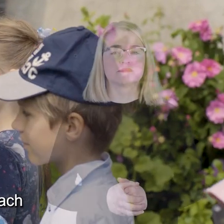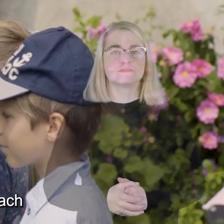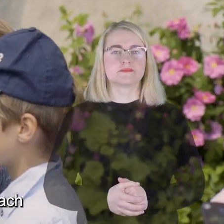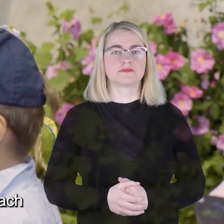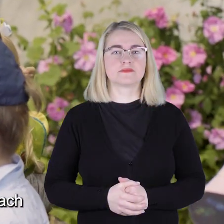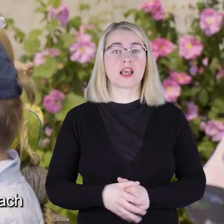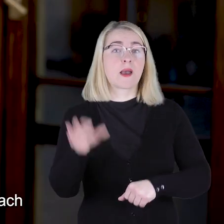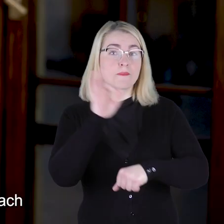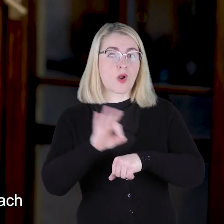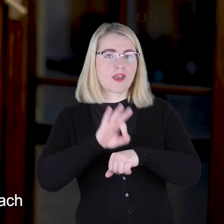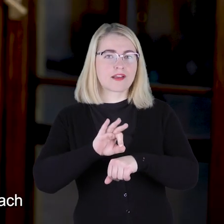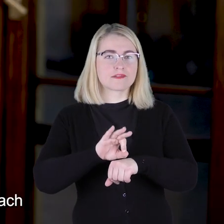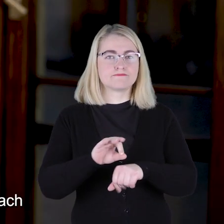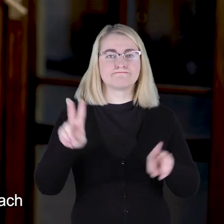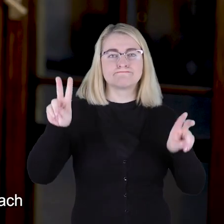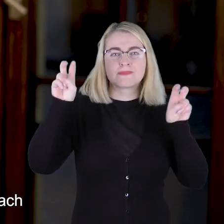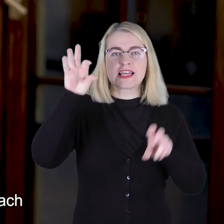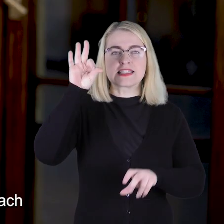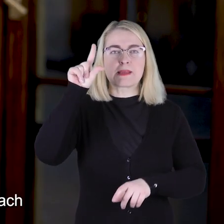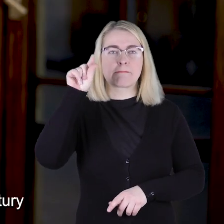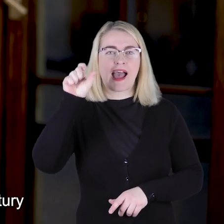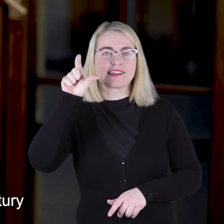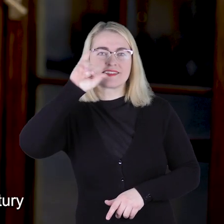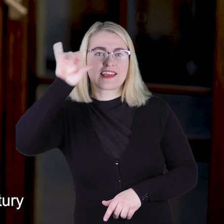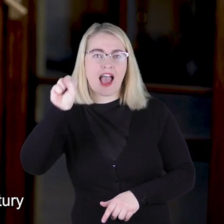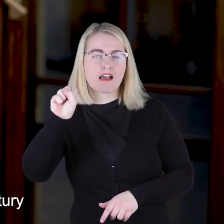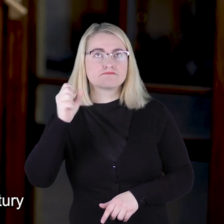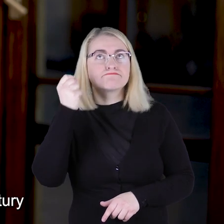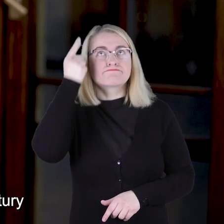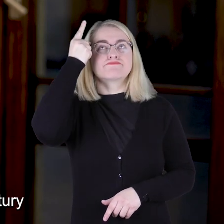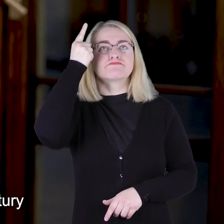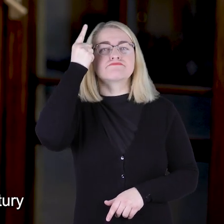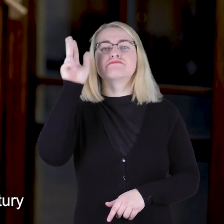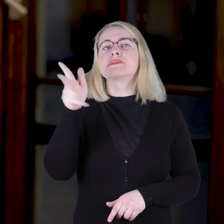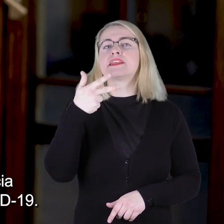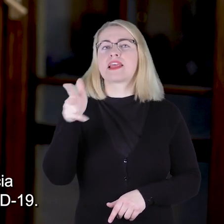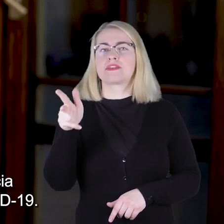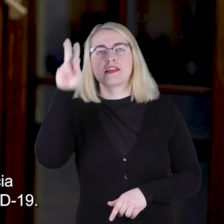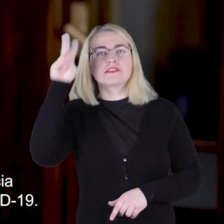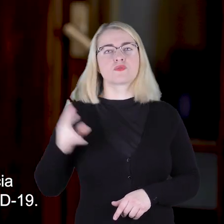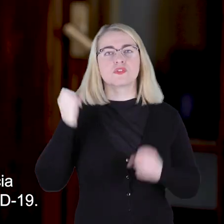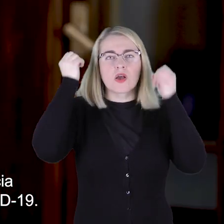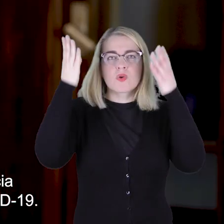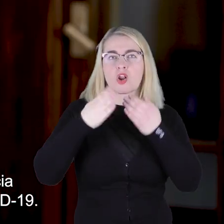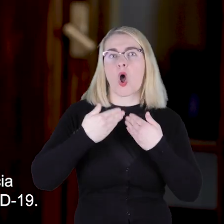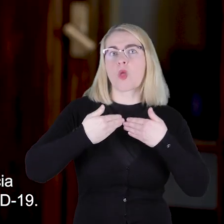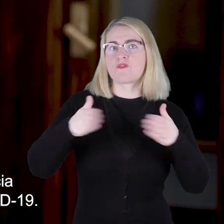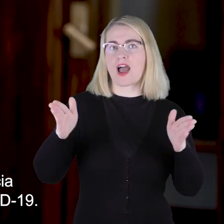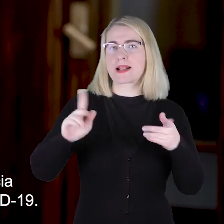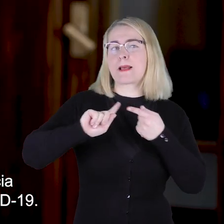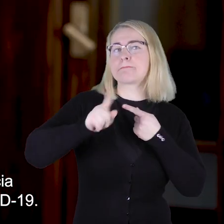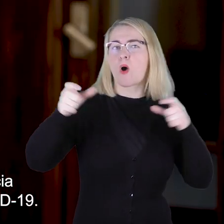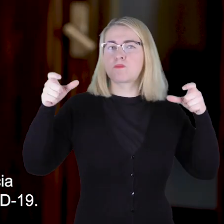Projekt Spacja narodził się w naszych głowach tuż po otwarciu instytucji kultury po długim czasie